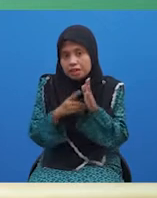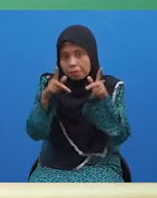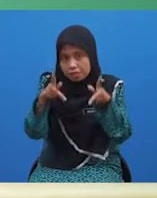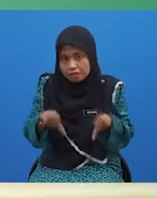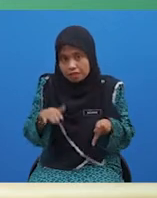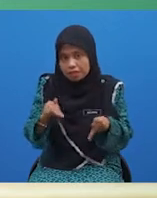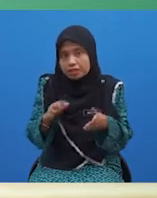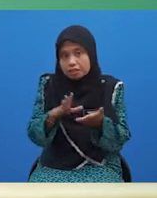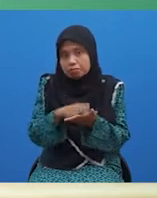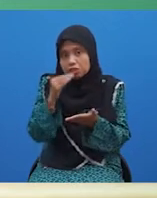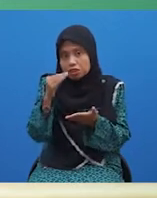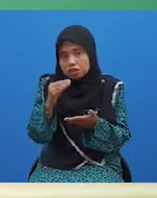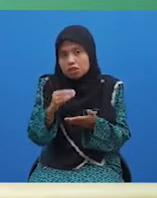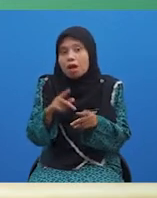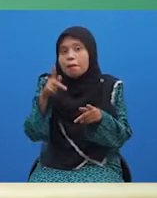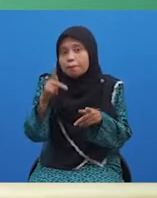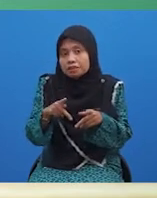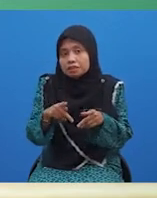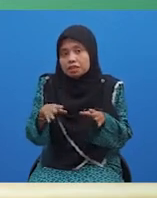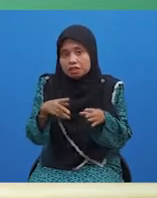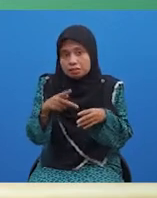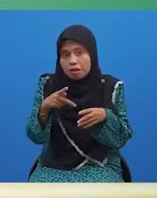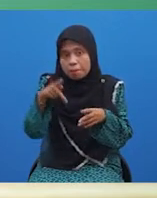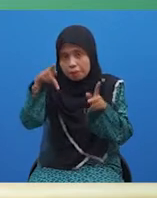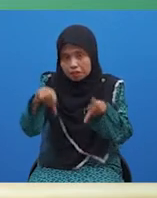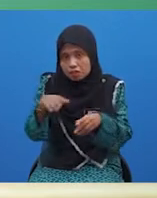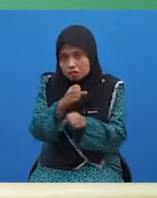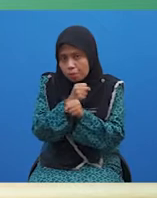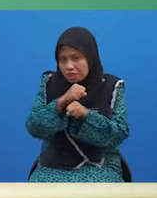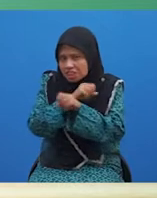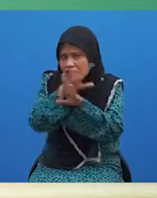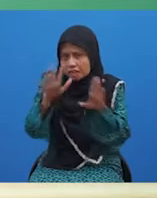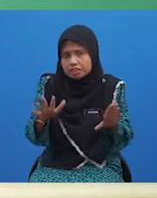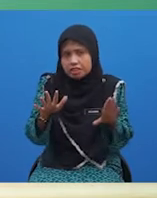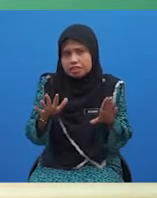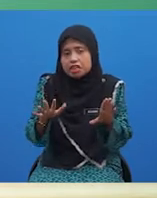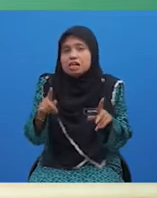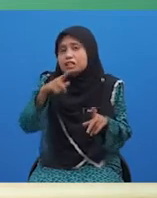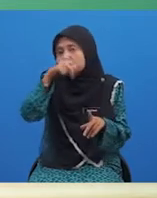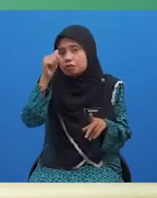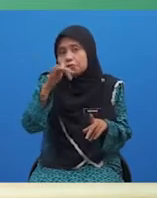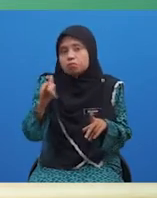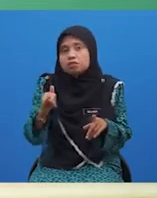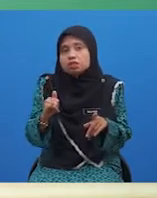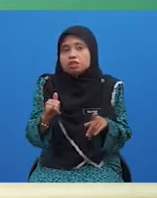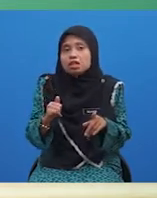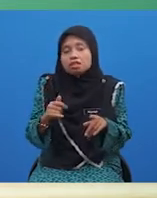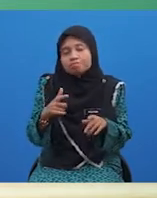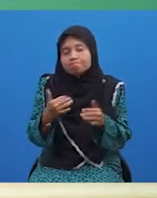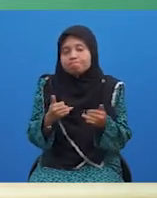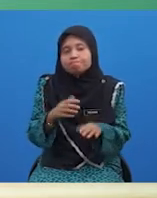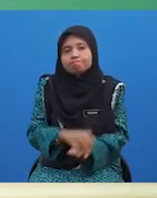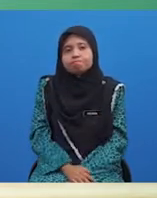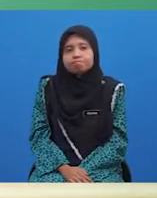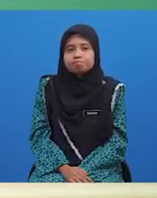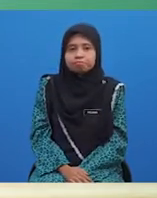pelajaran yang dipelajari tadi, pastikan pelajar dapat menjelaskan sebabnya secara lanjut.